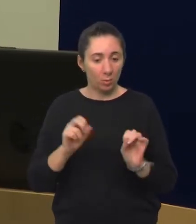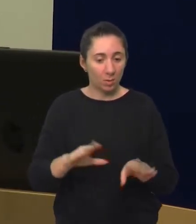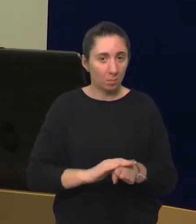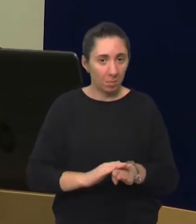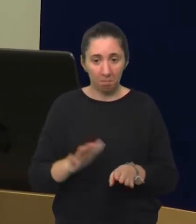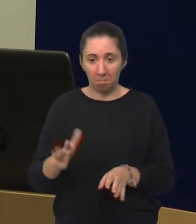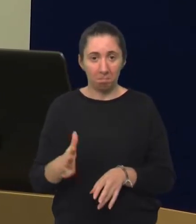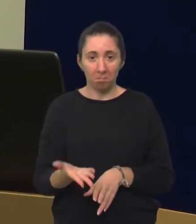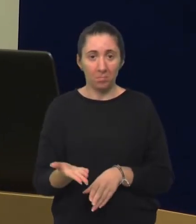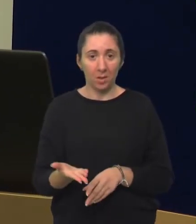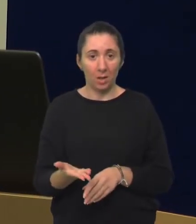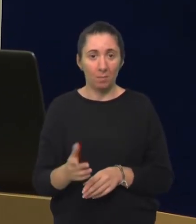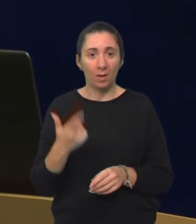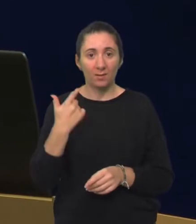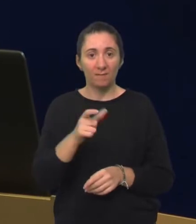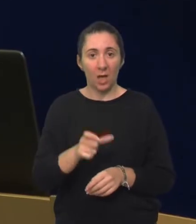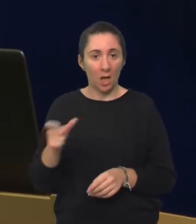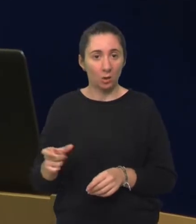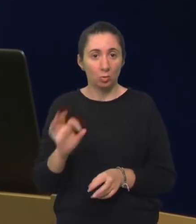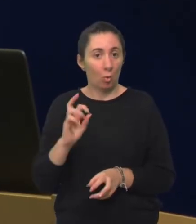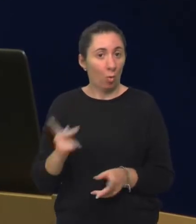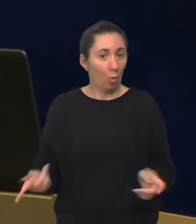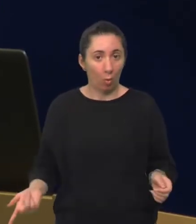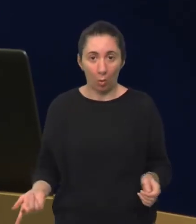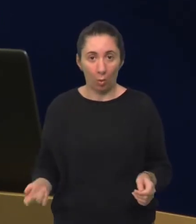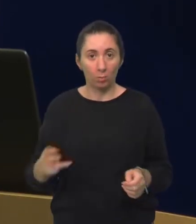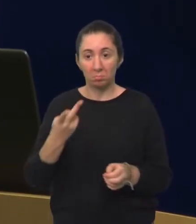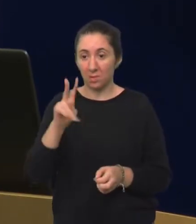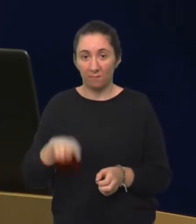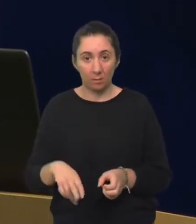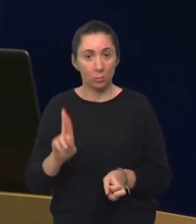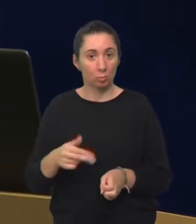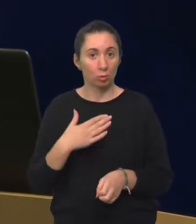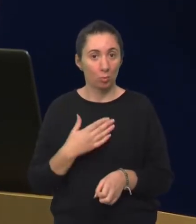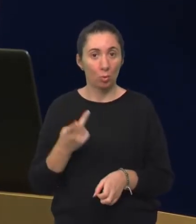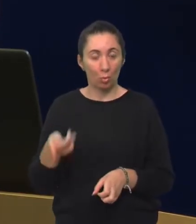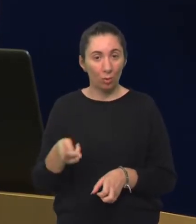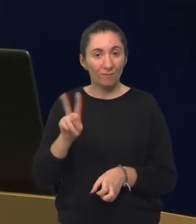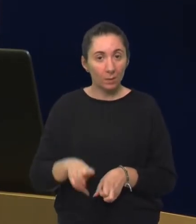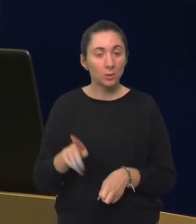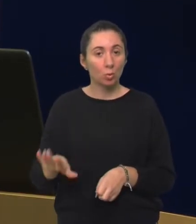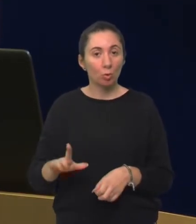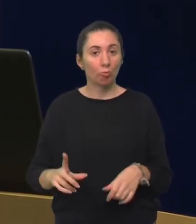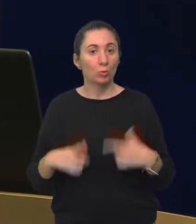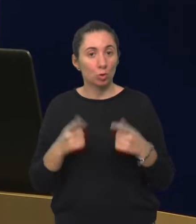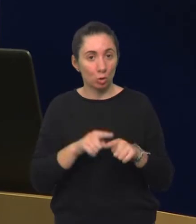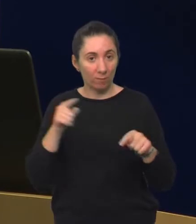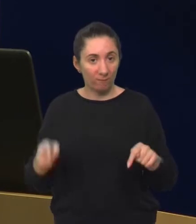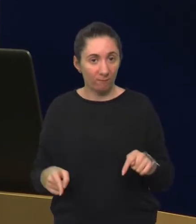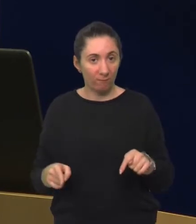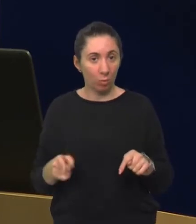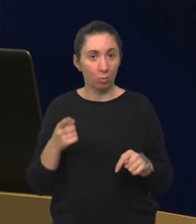mjeseci koje ne spaju još dvije riječi zajedno. Ok, možeš imati za dva mjeseca. Dva mjeseca u njihovom životu